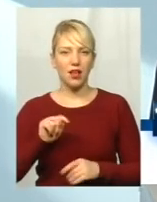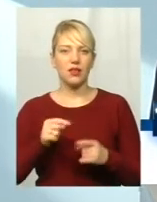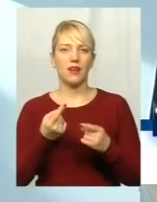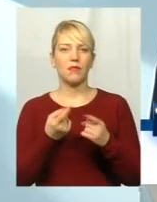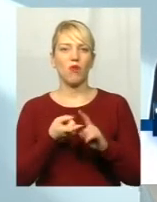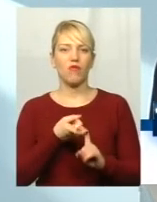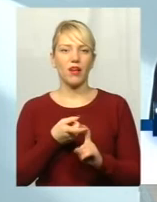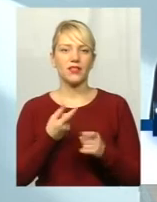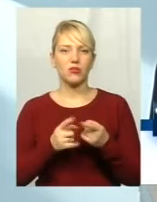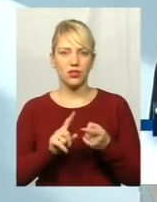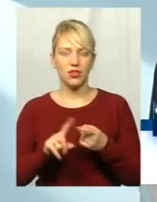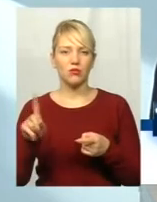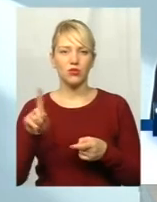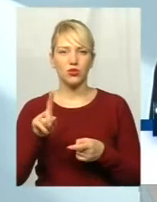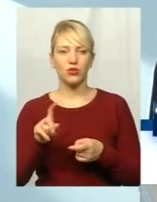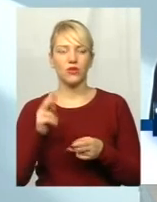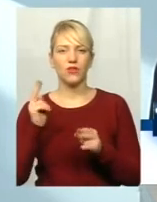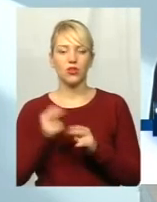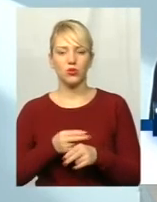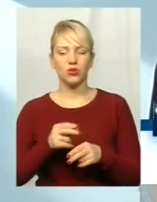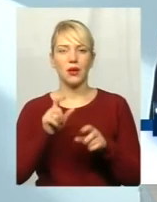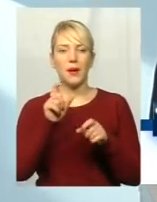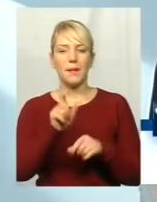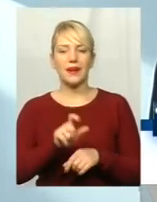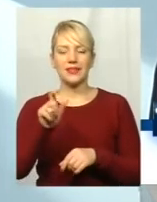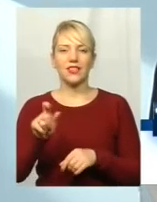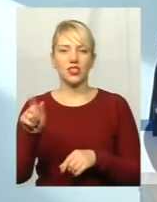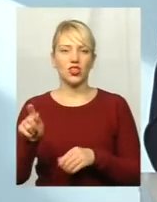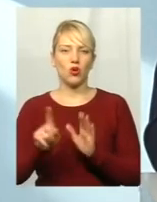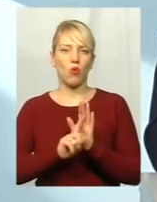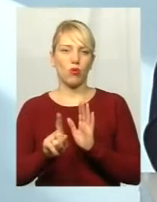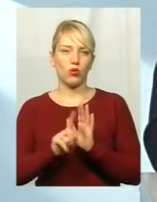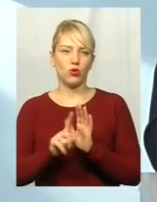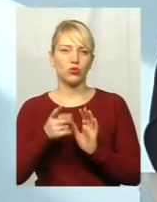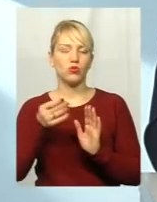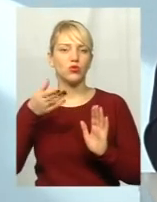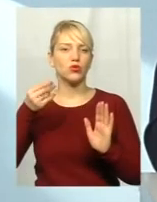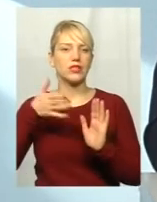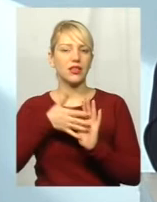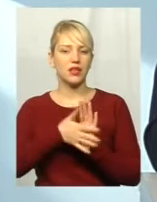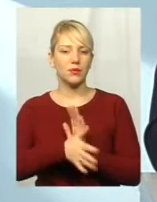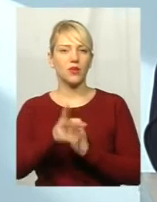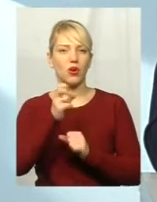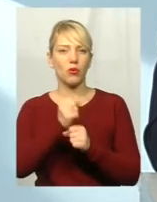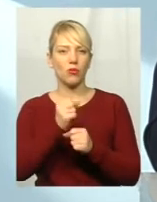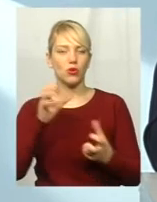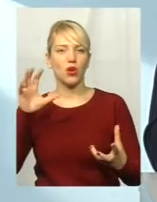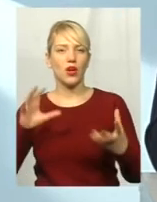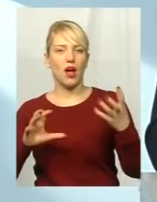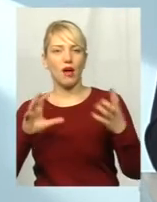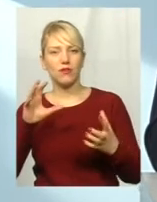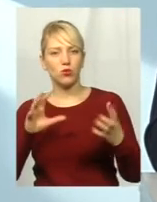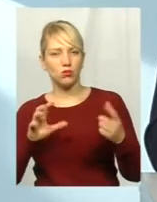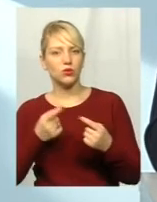що саме перше це відсутність дійсно пасажиропотоку. Тому що затрати на роботу великого габаритного автобуса,